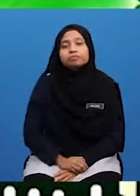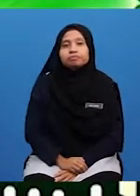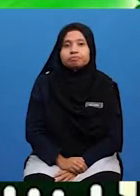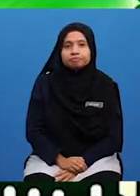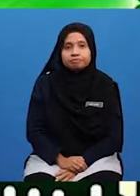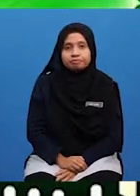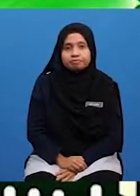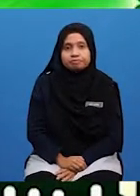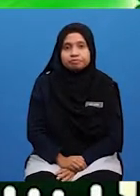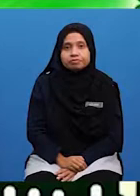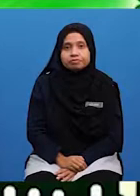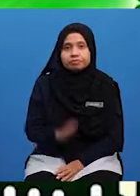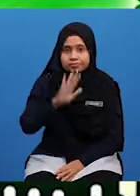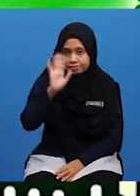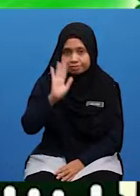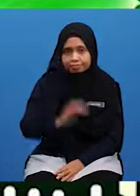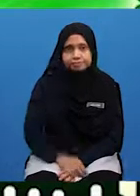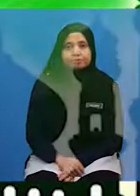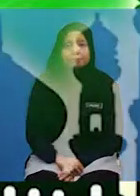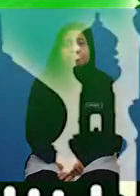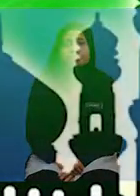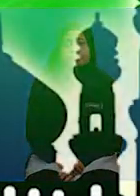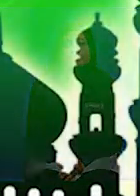Warahmatullahi Wabarakatuh Bye